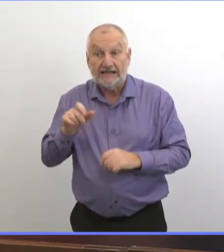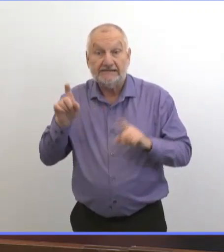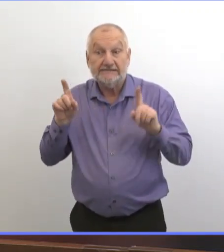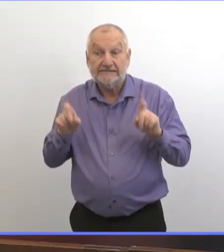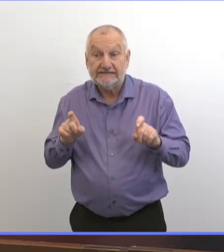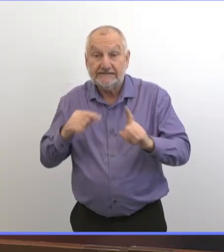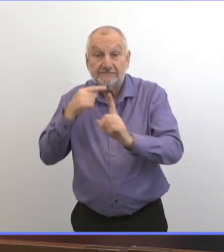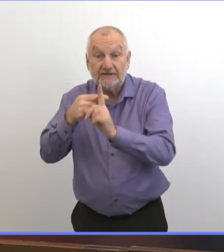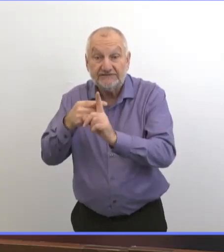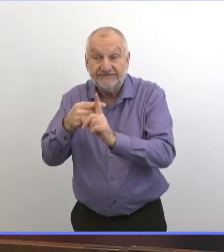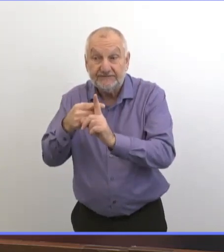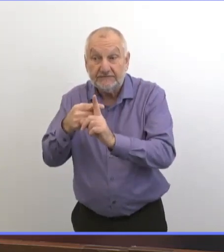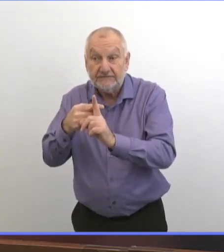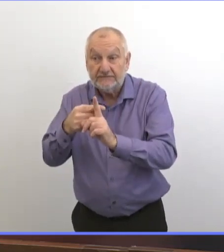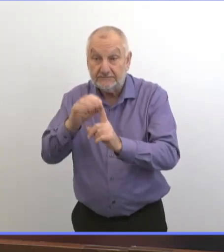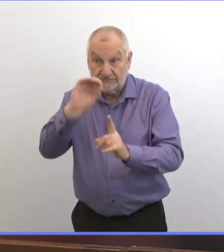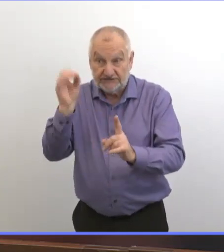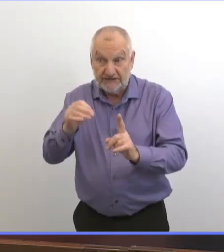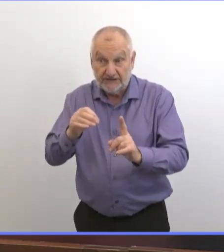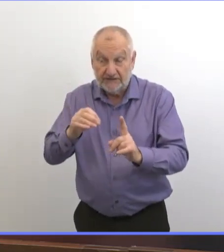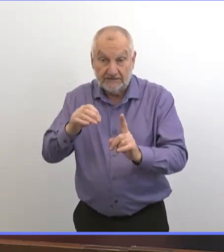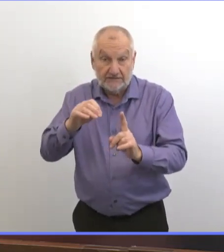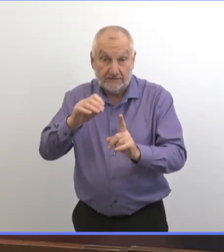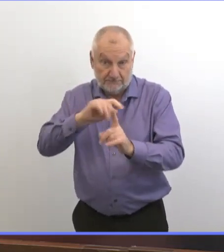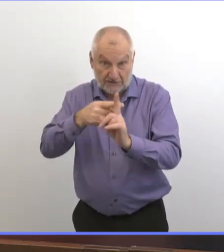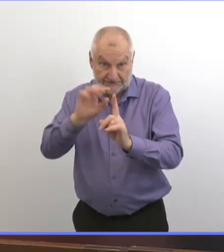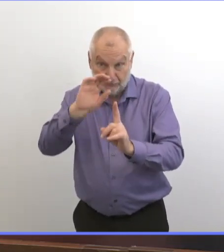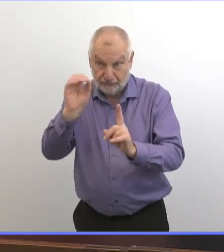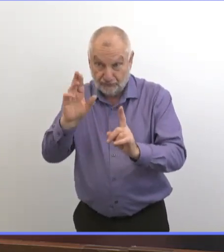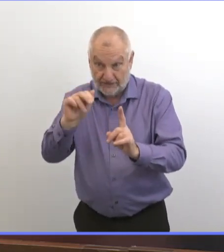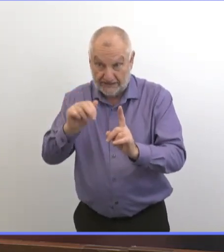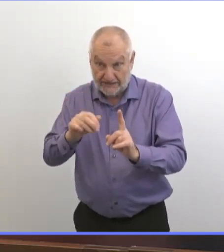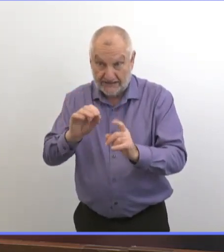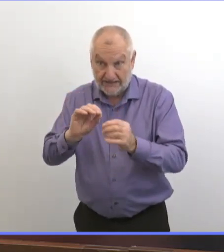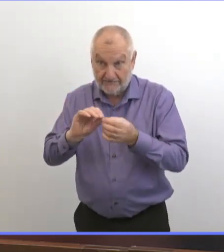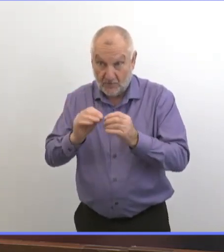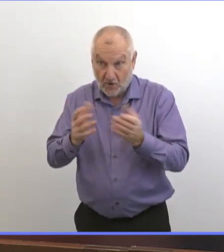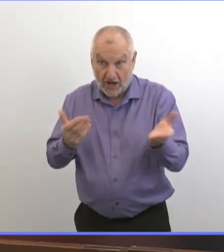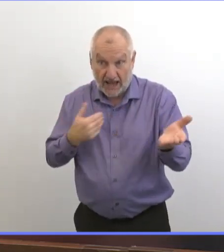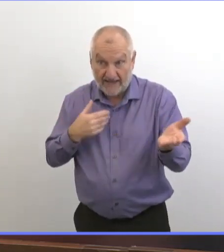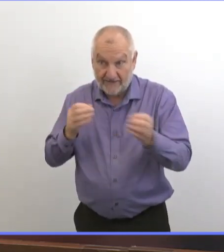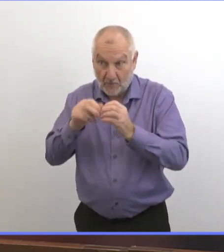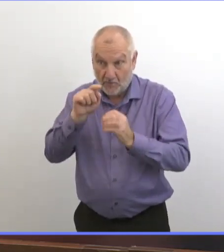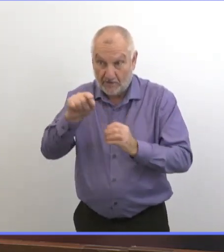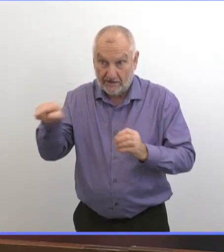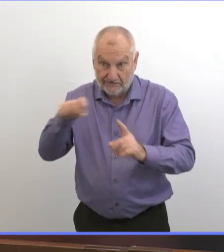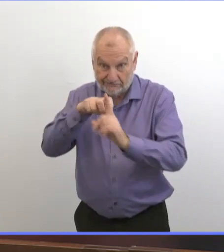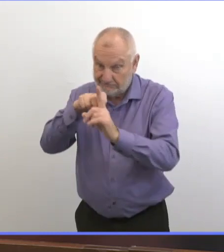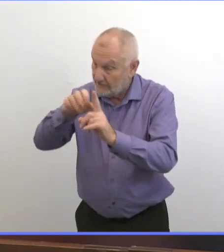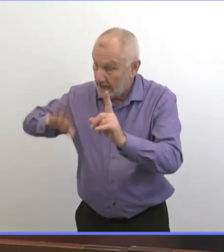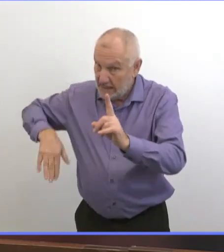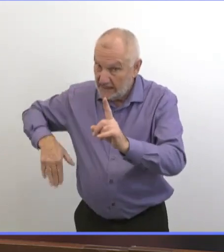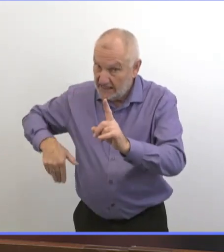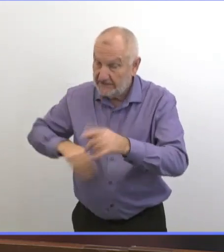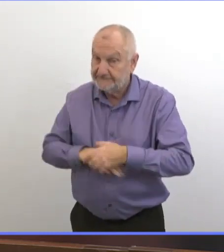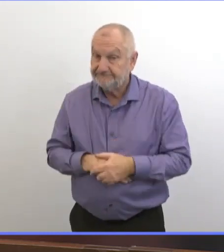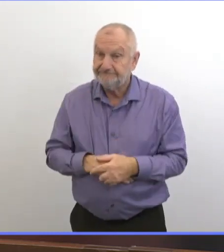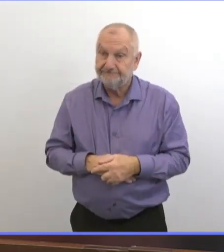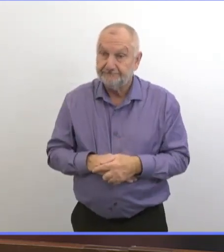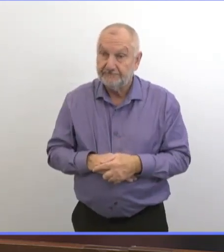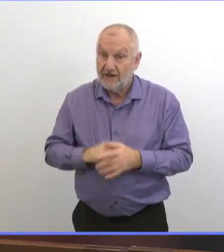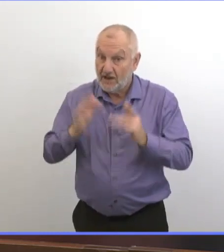taux de positivité, il y a plus de transmission que ce qu'on voit dans les tests. Avec les taux d